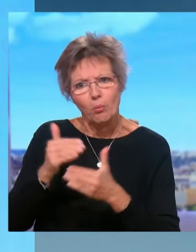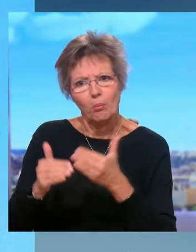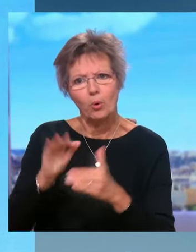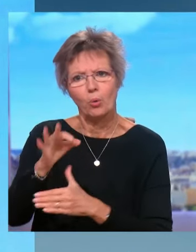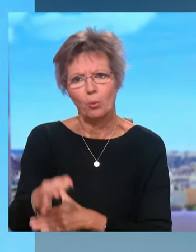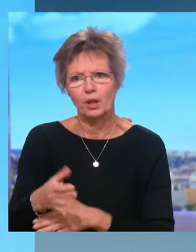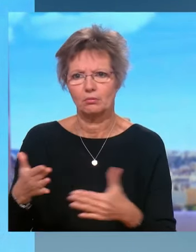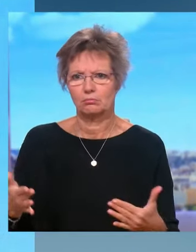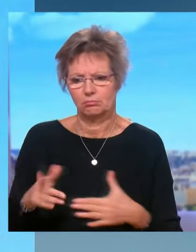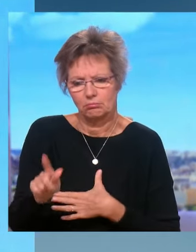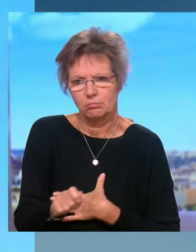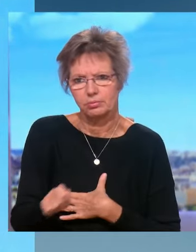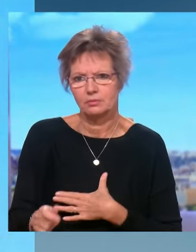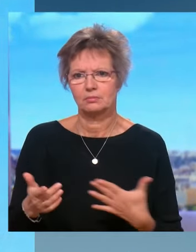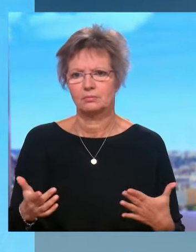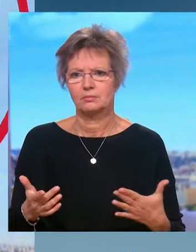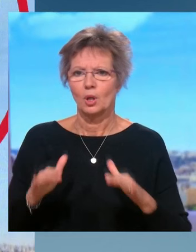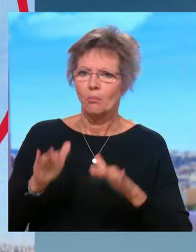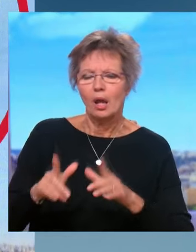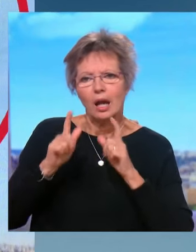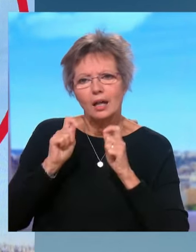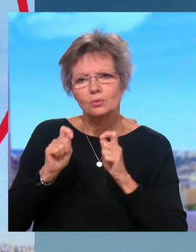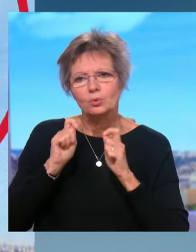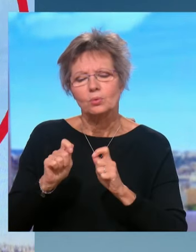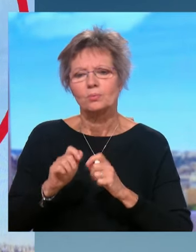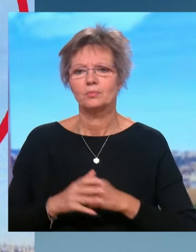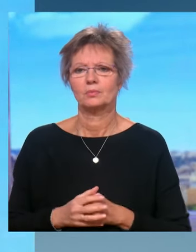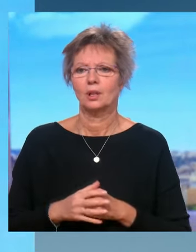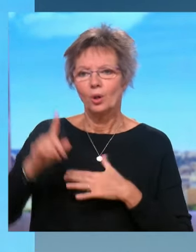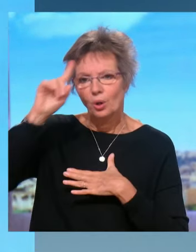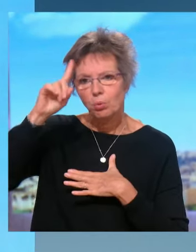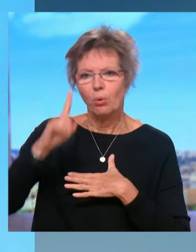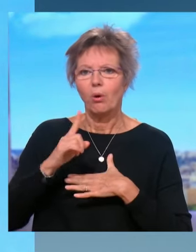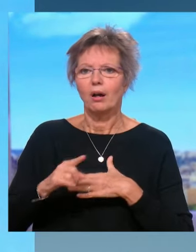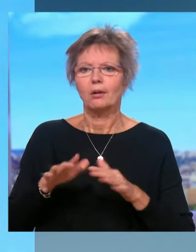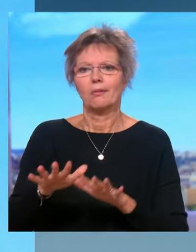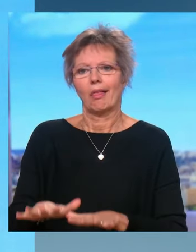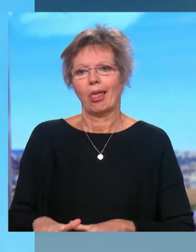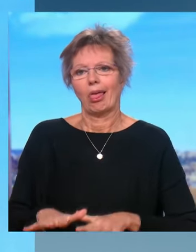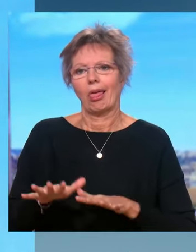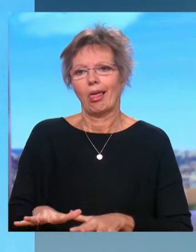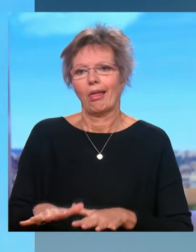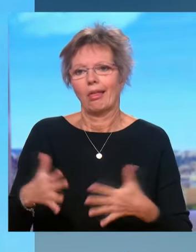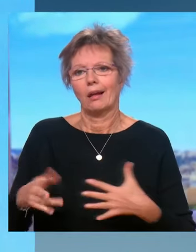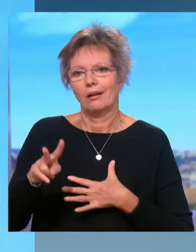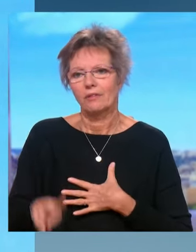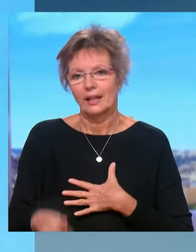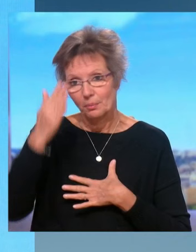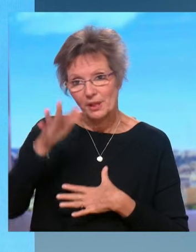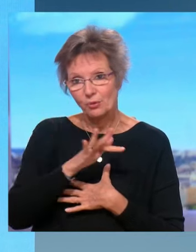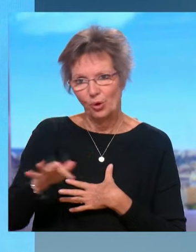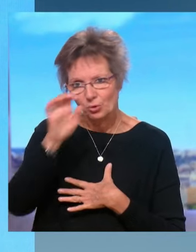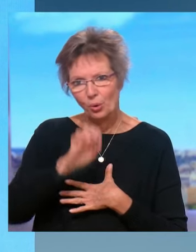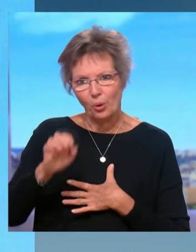toujours avec beaucoup de prudence parce qu'on ne va jamais assez vite contre le changement climatique. Si la France et l'Europe progressent,